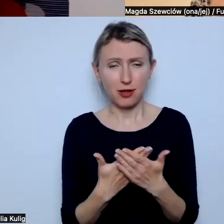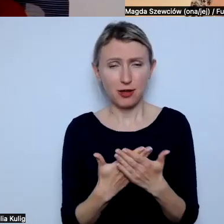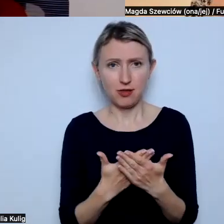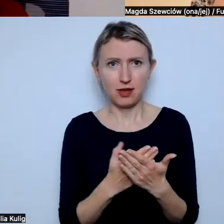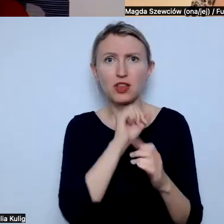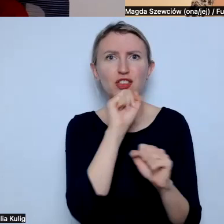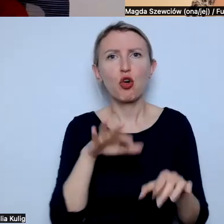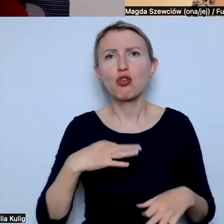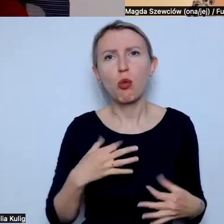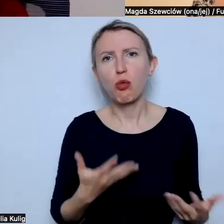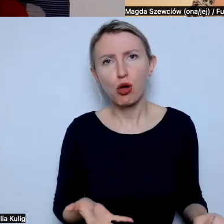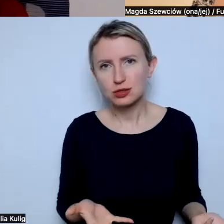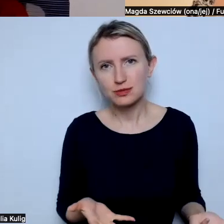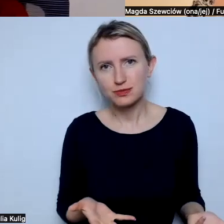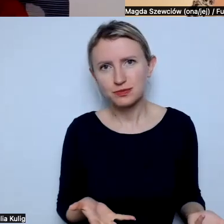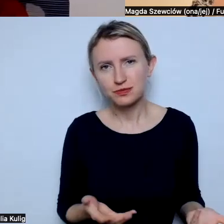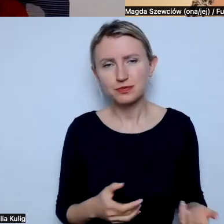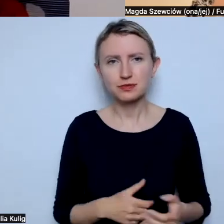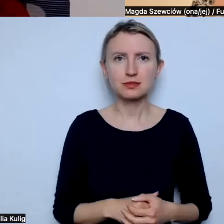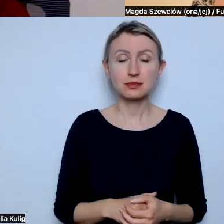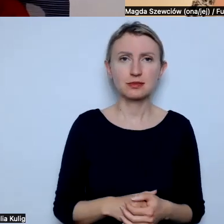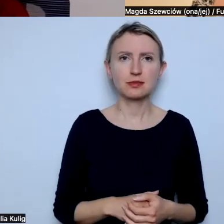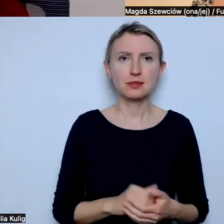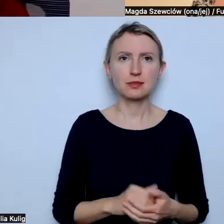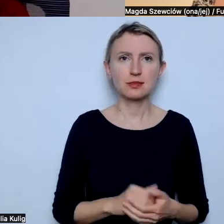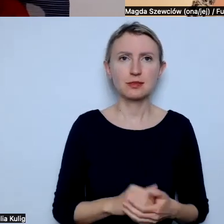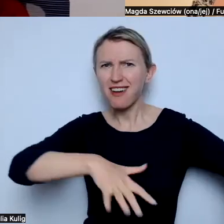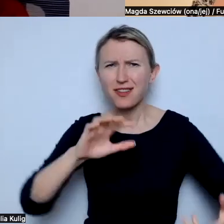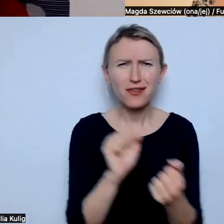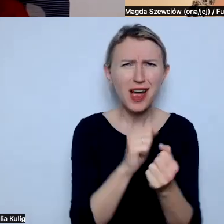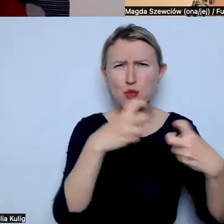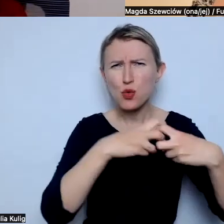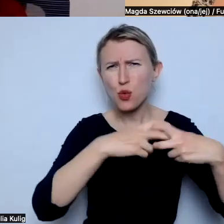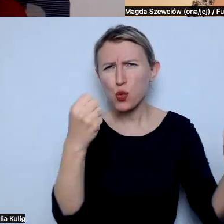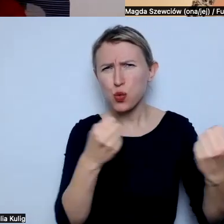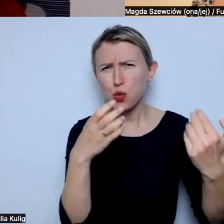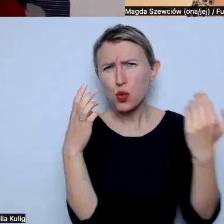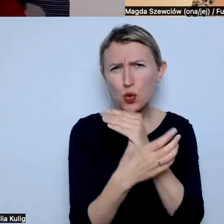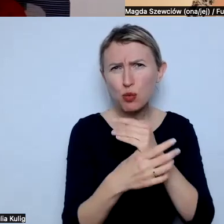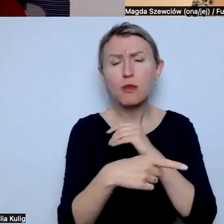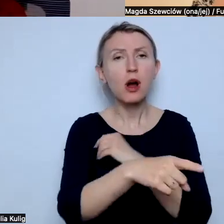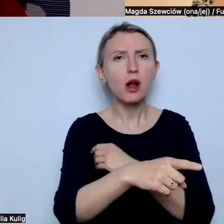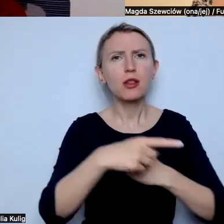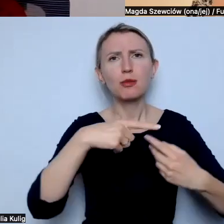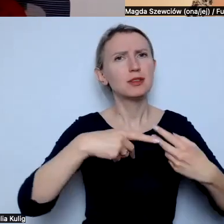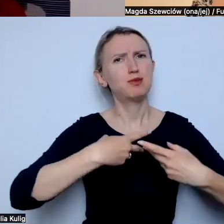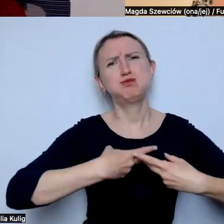obchodzi. To znaczy, gdy jest afera, to ona się poniesie wiralem.